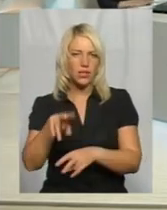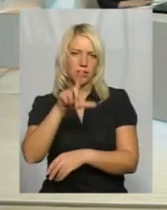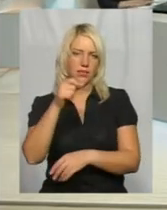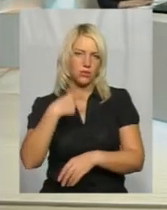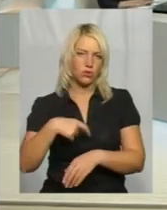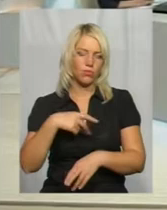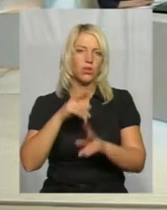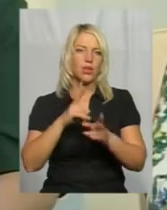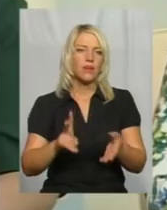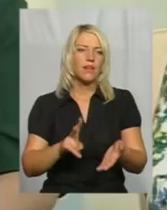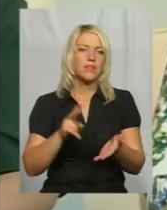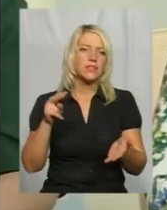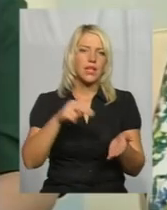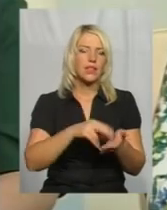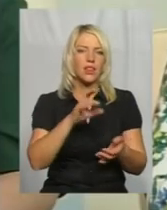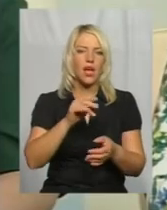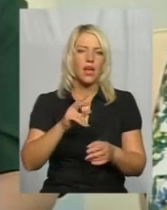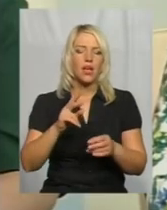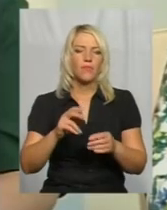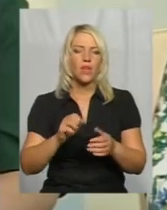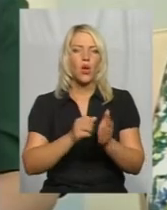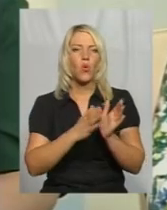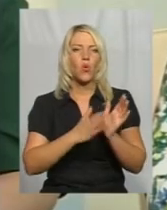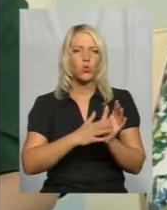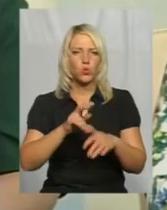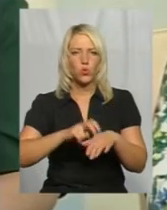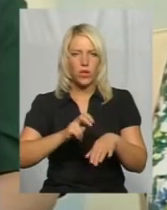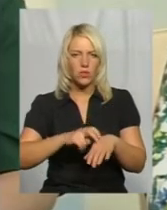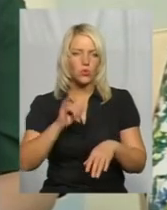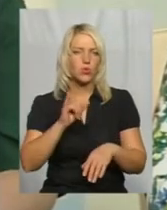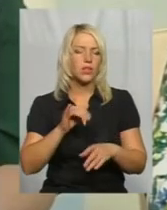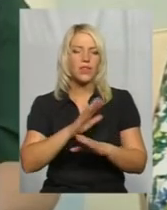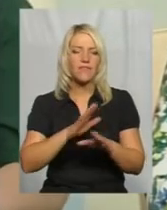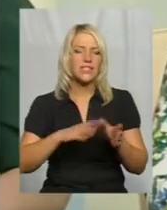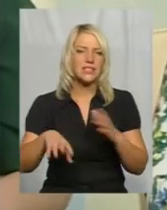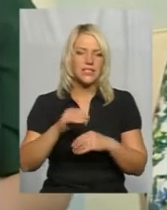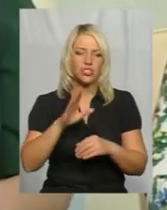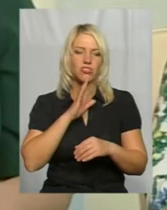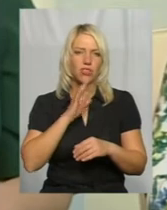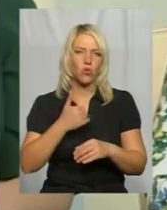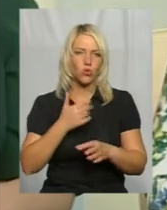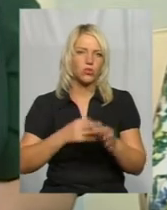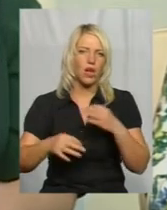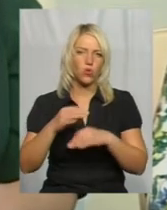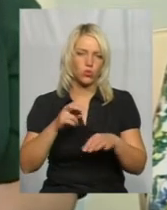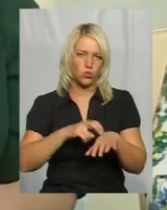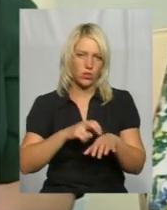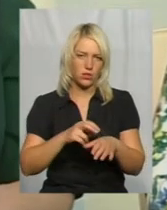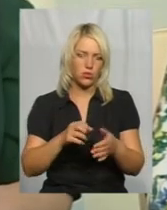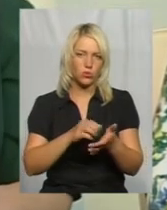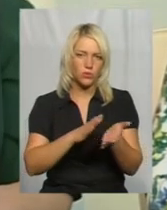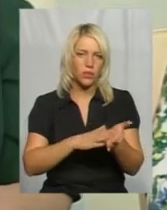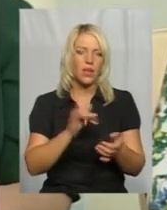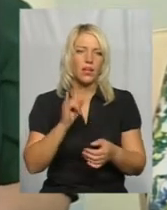собою, як ставати на консультації, тому що, як сказано, що не кожна жінка хоче ставати на консультації, особливо з багатодітними